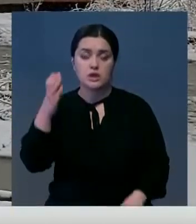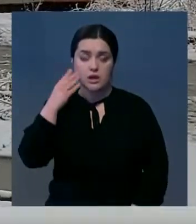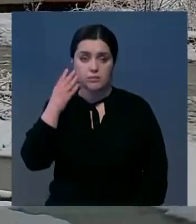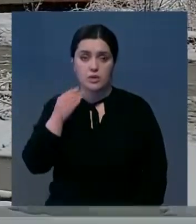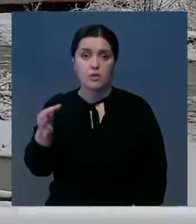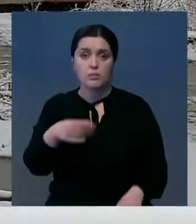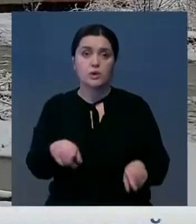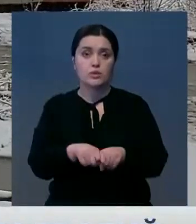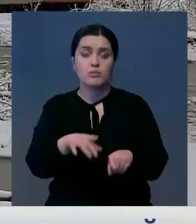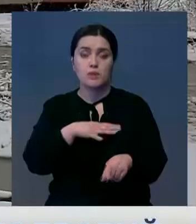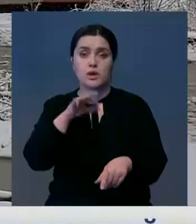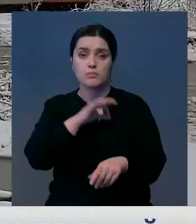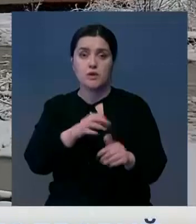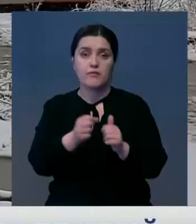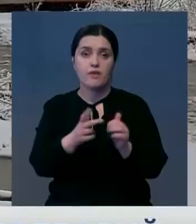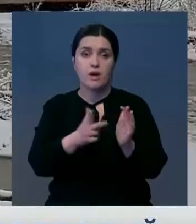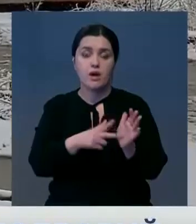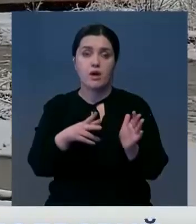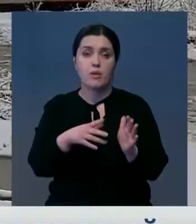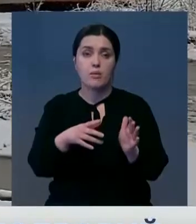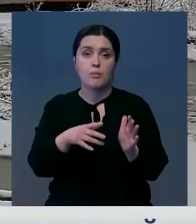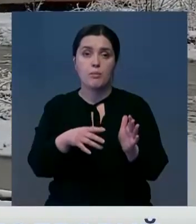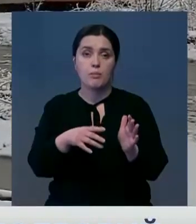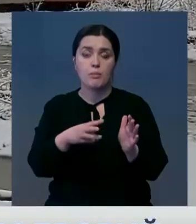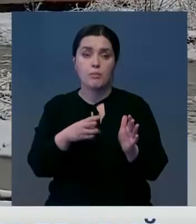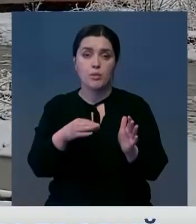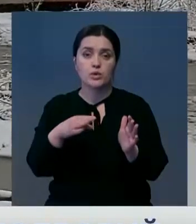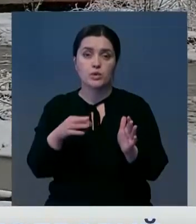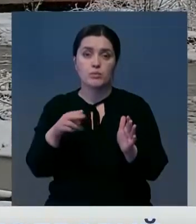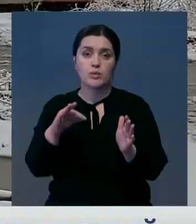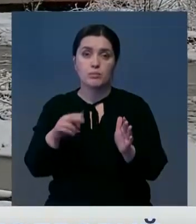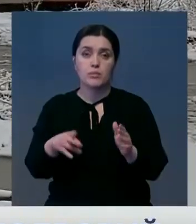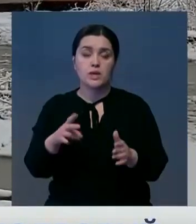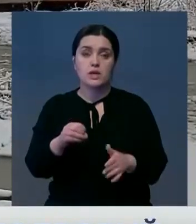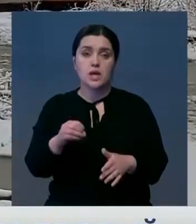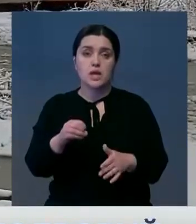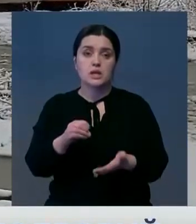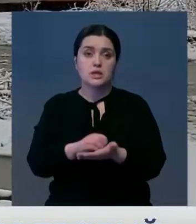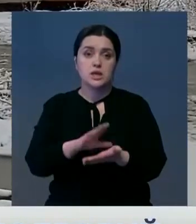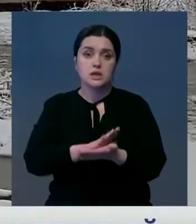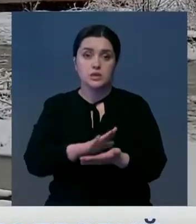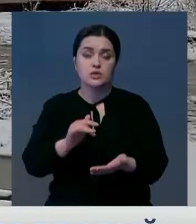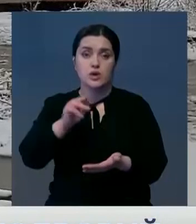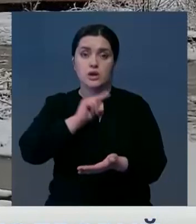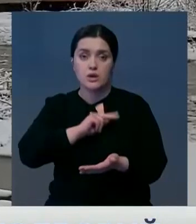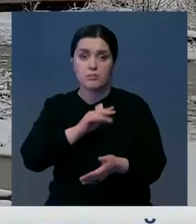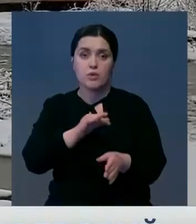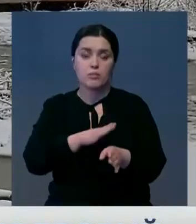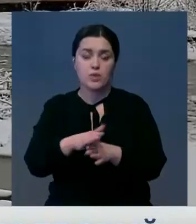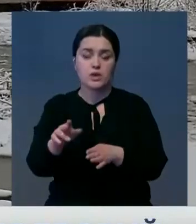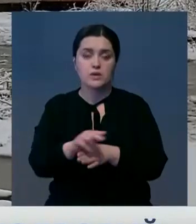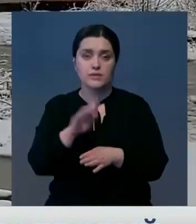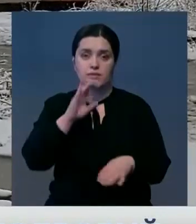Также были использованы 18 единиц мотопомп. Подтопление жилых домов не зарегистрировано. В данный момент проводятся работы по полной ликвидации